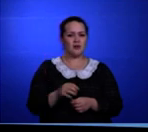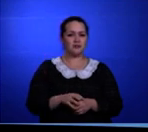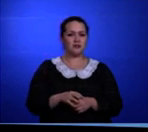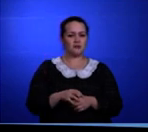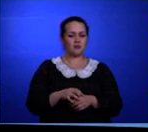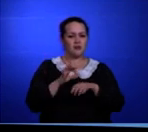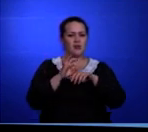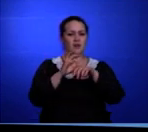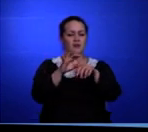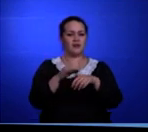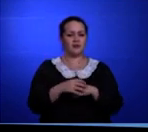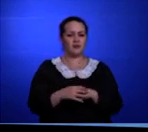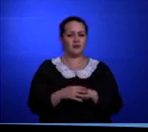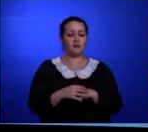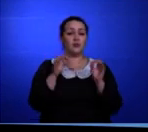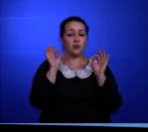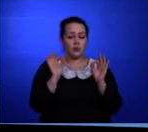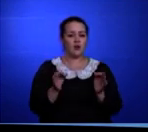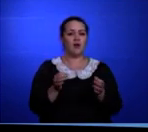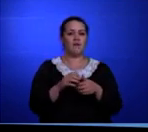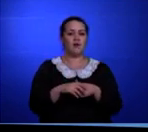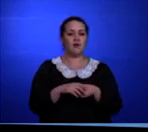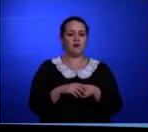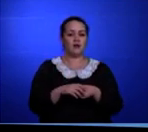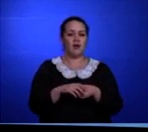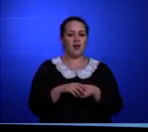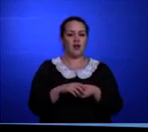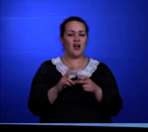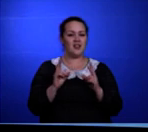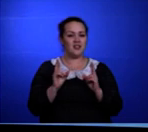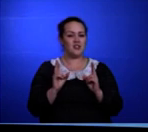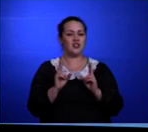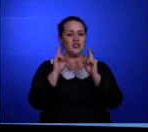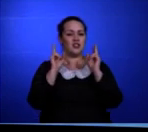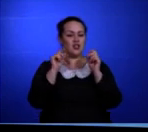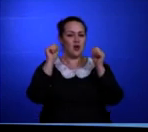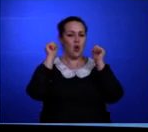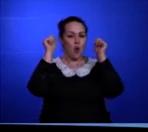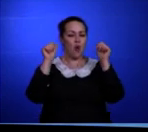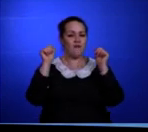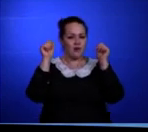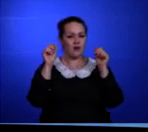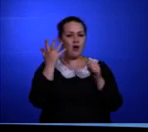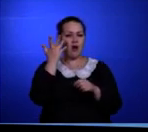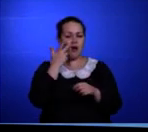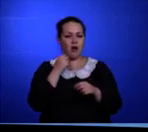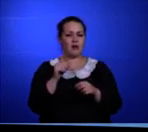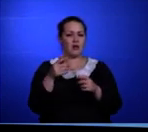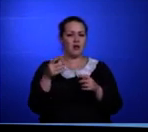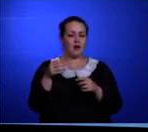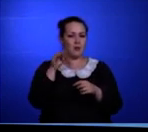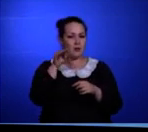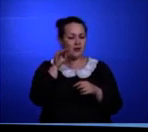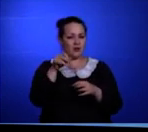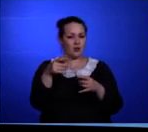Верно. В кошаре проводилась стрижка овец. А когда приезжала кинопередвижка,